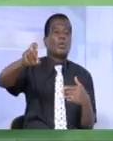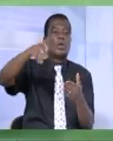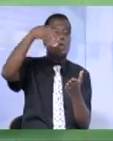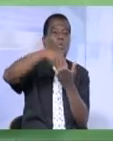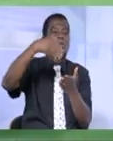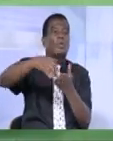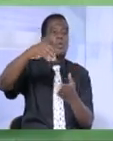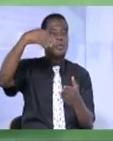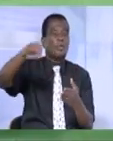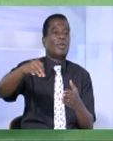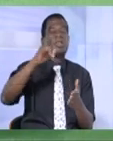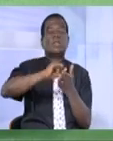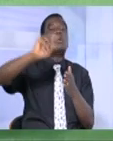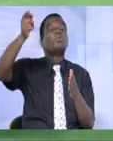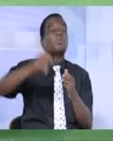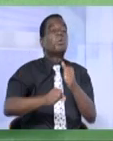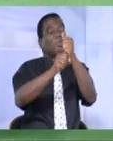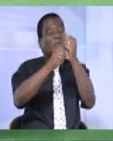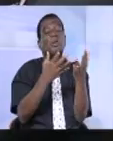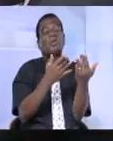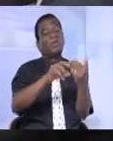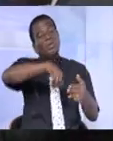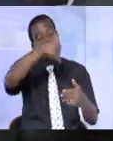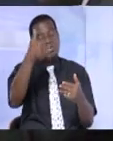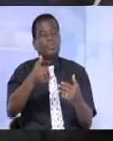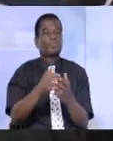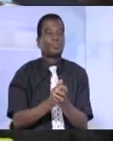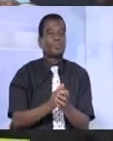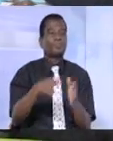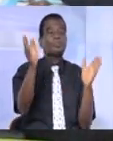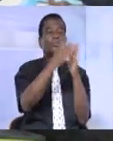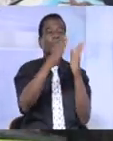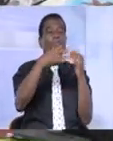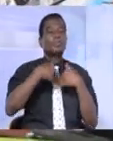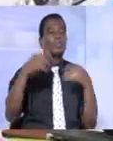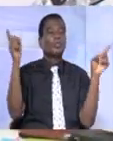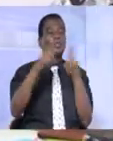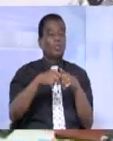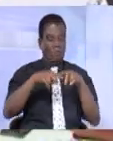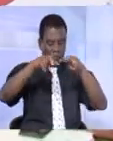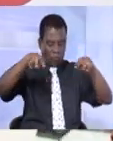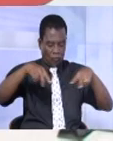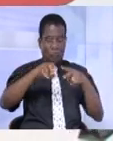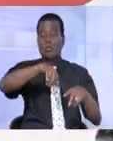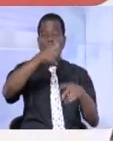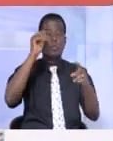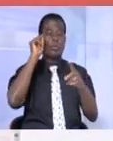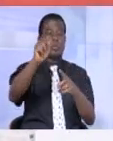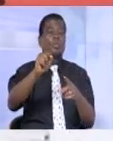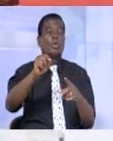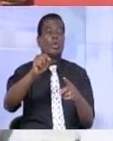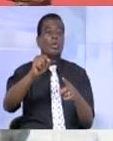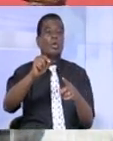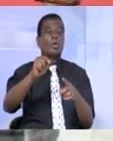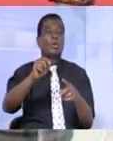premier soutien en attendant évidemment les mesures complémentaires. Le conseil a par ailleurs examiné d'autres points, notamment